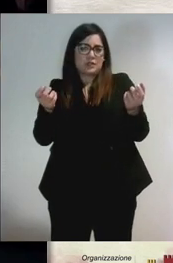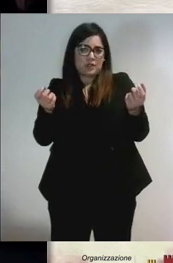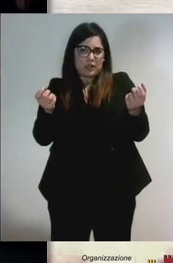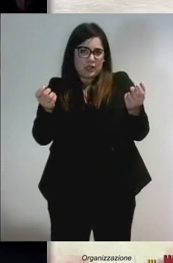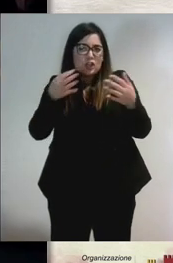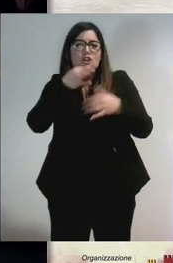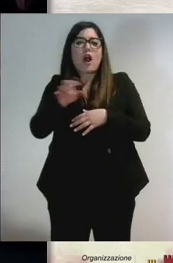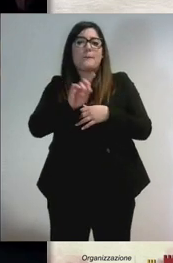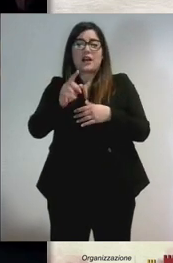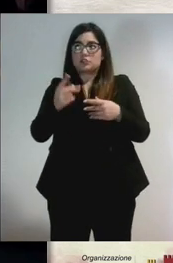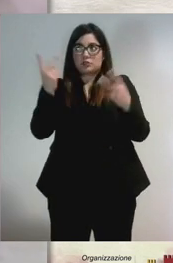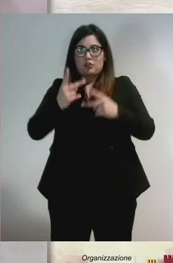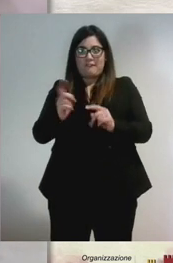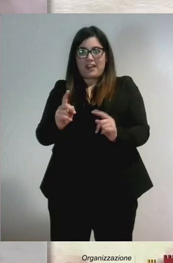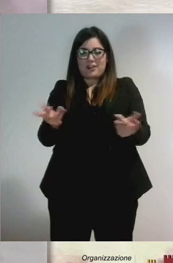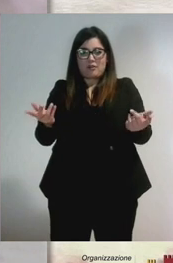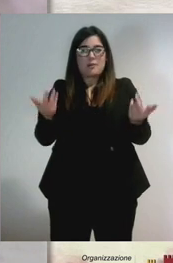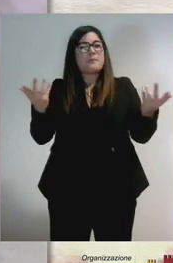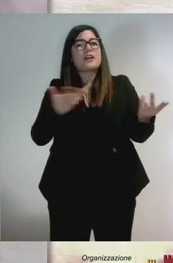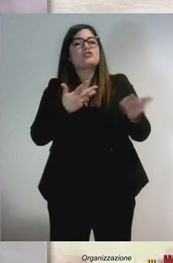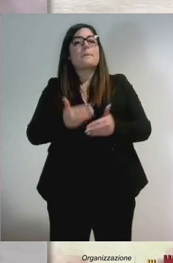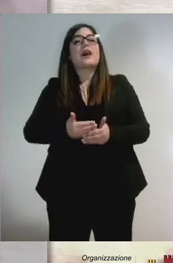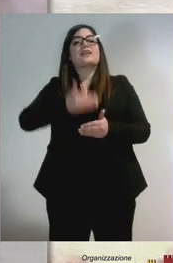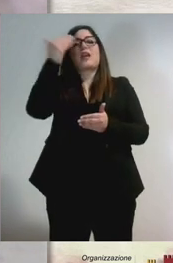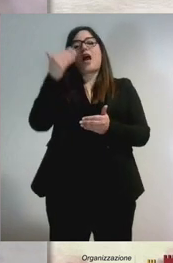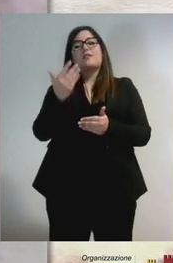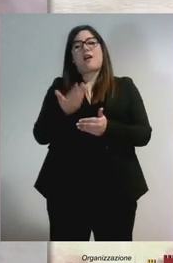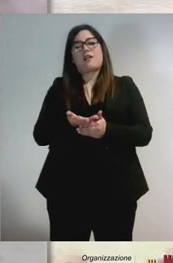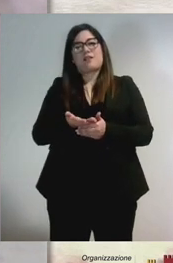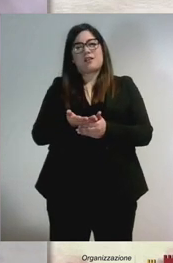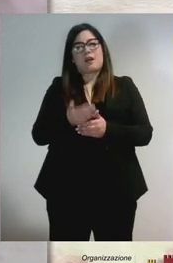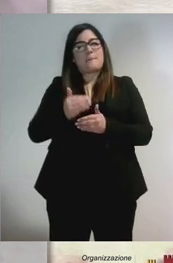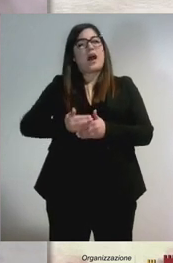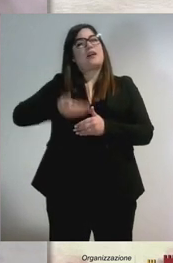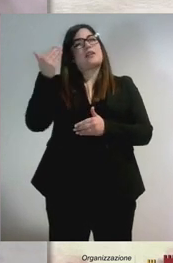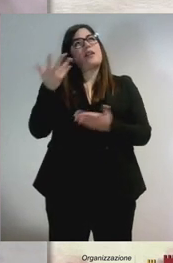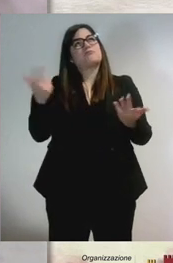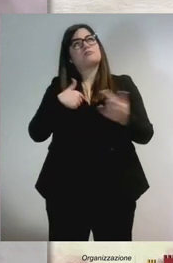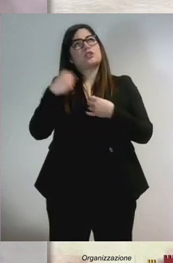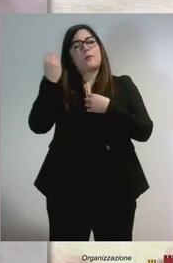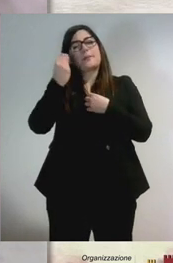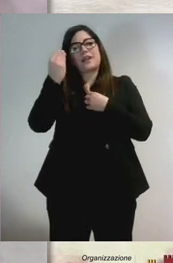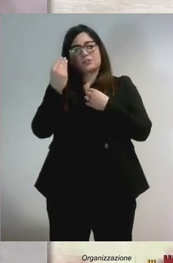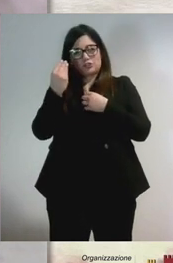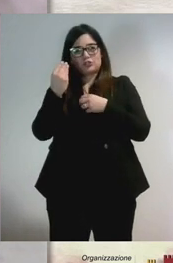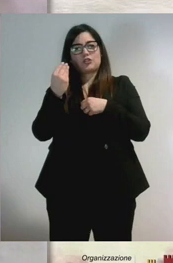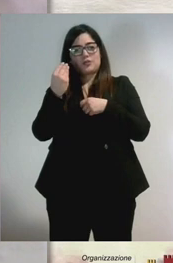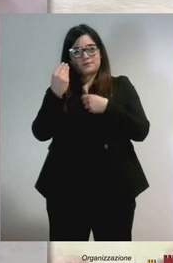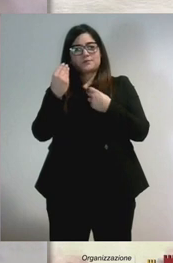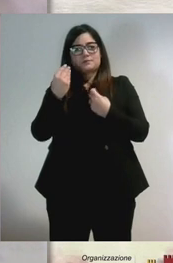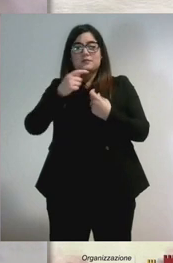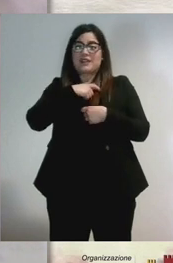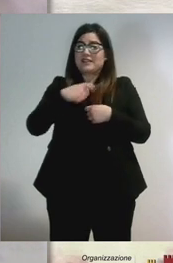barriera davanti di noi. E quindi io penso che i sindaci,